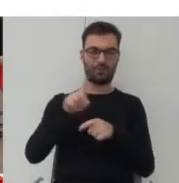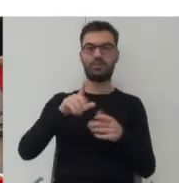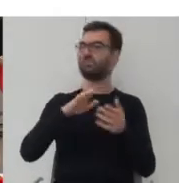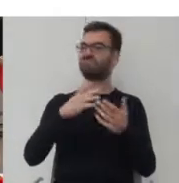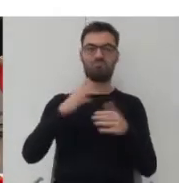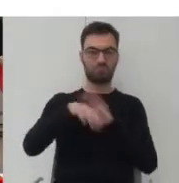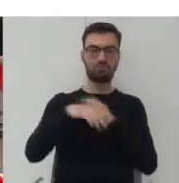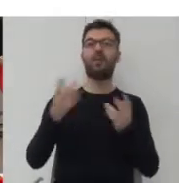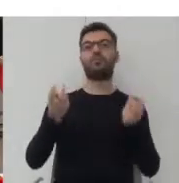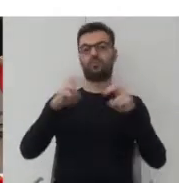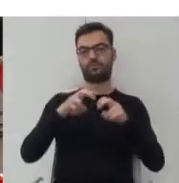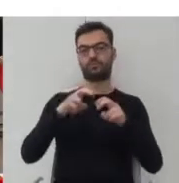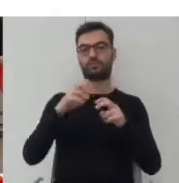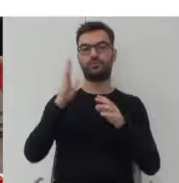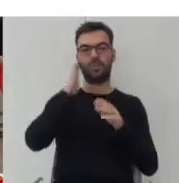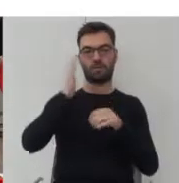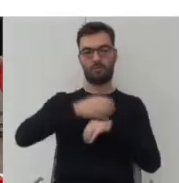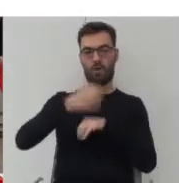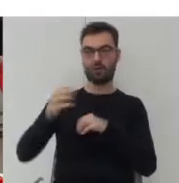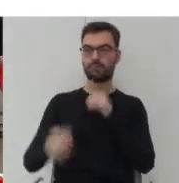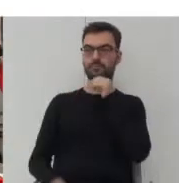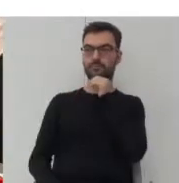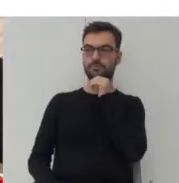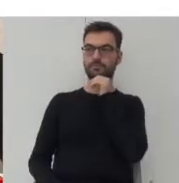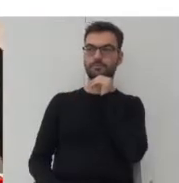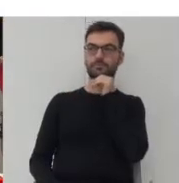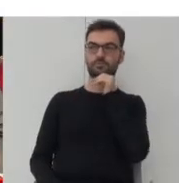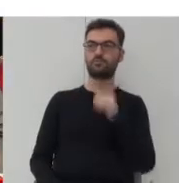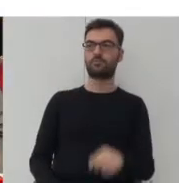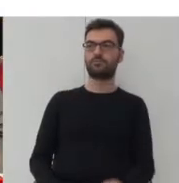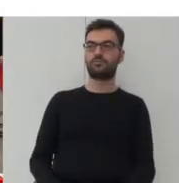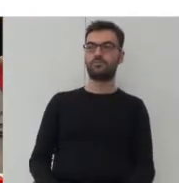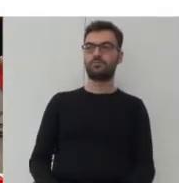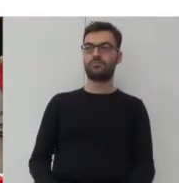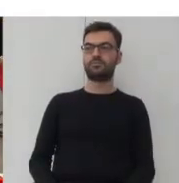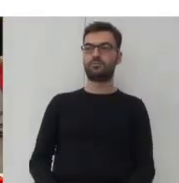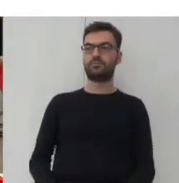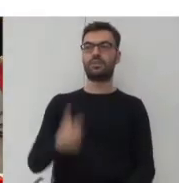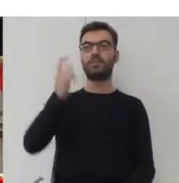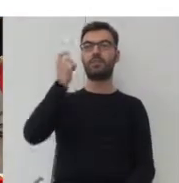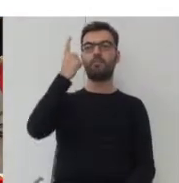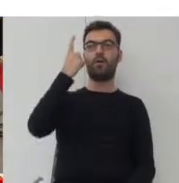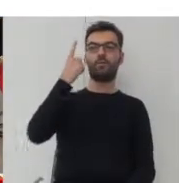mieszkaniowe. I taka właśnie idea